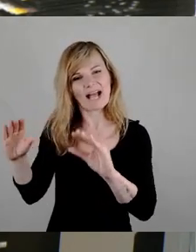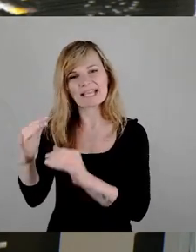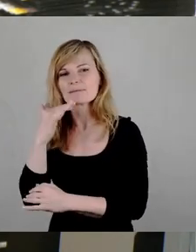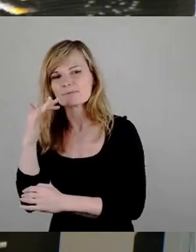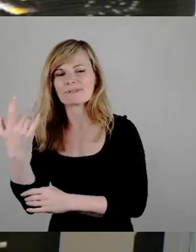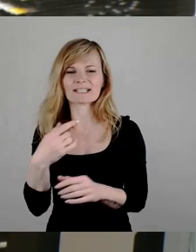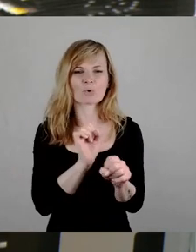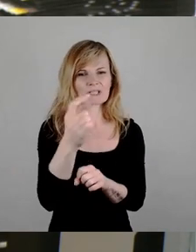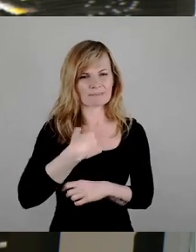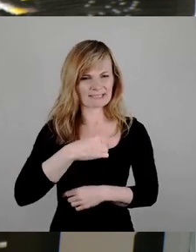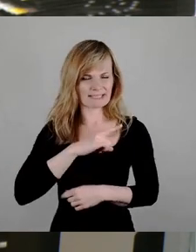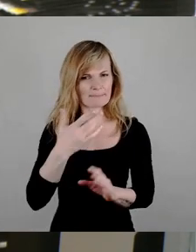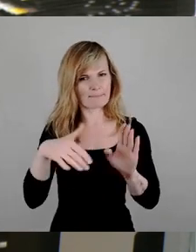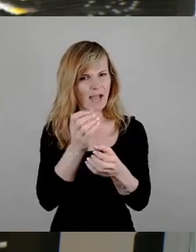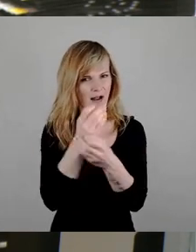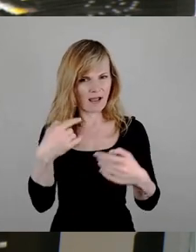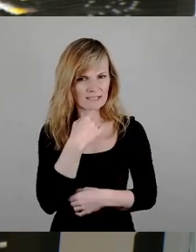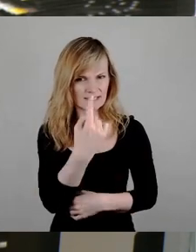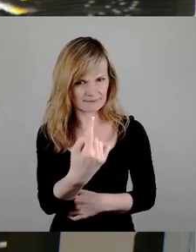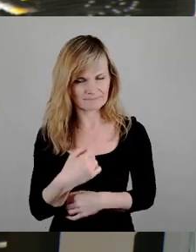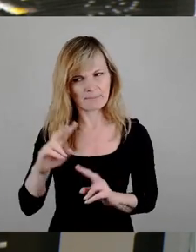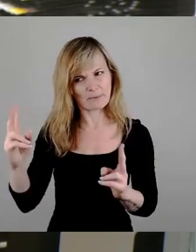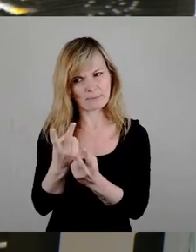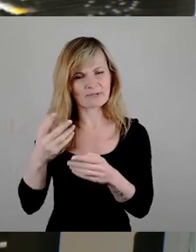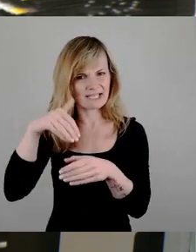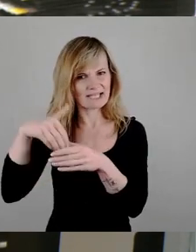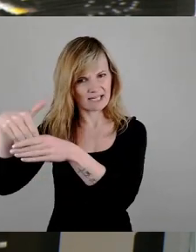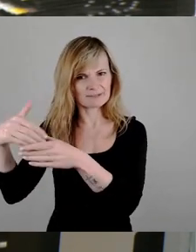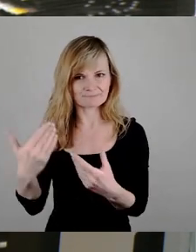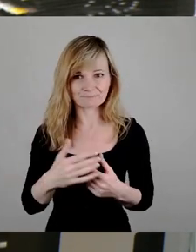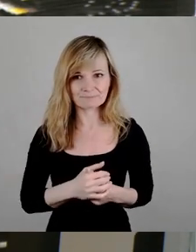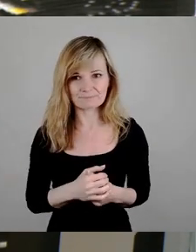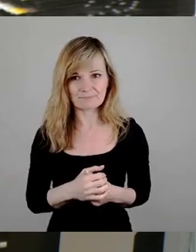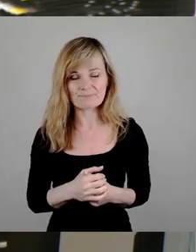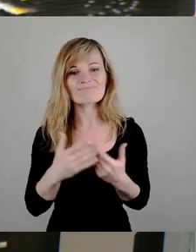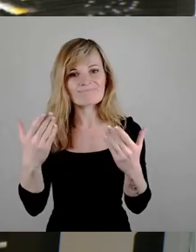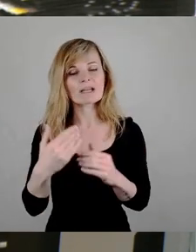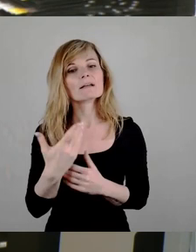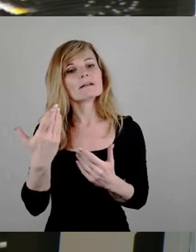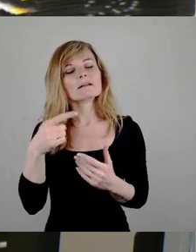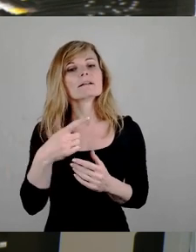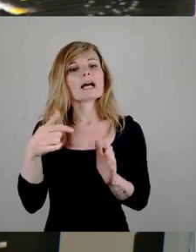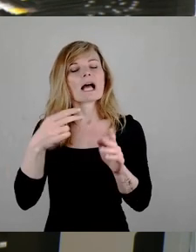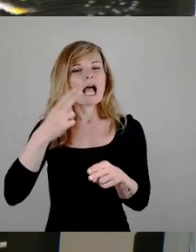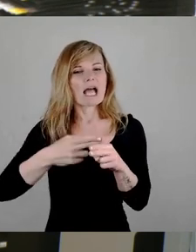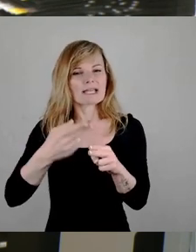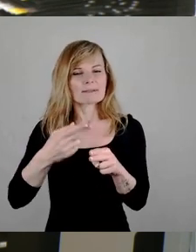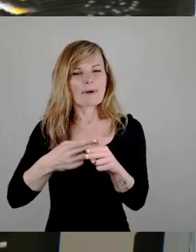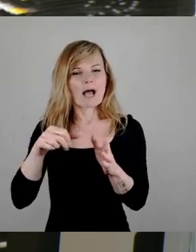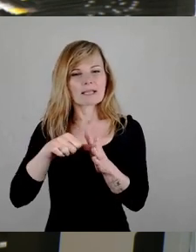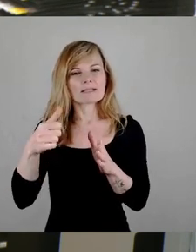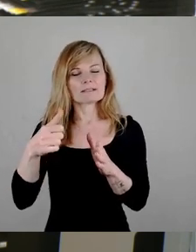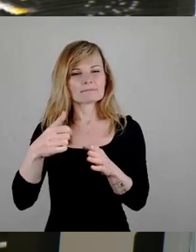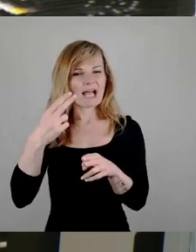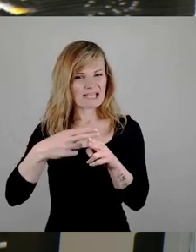sagen. Ich bedauere sehr, dass hier an der Spitze Eisenbahnstraße im Grunde überhaupt keine Baumassen vorgesehen sind.